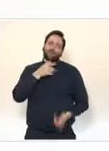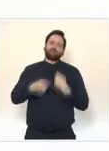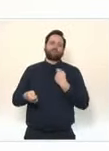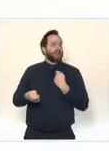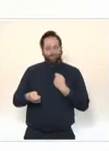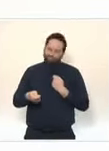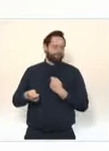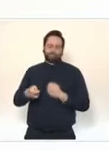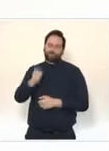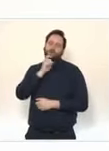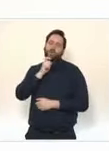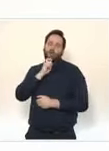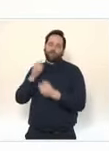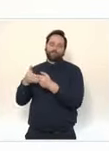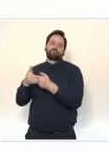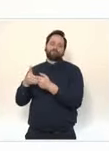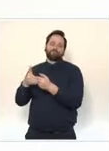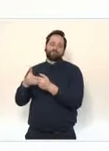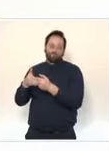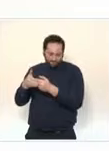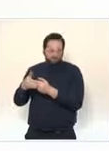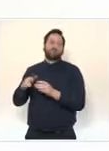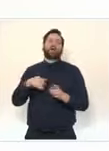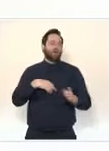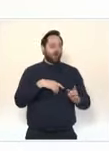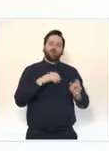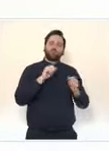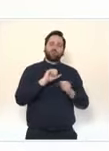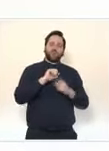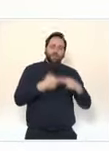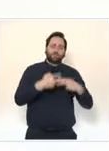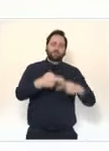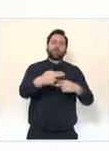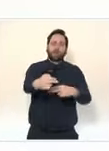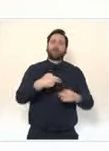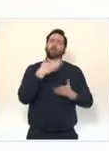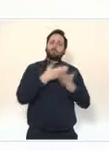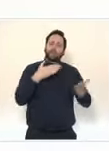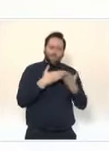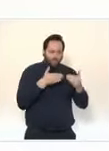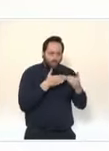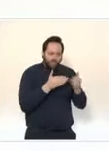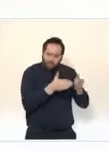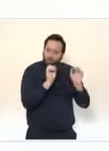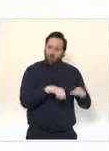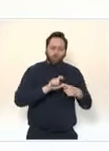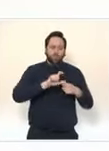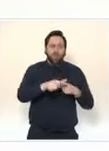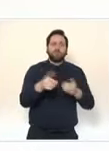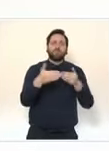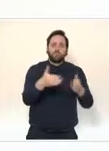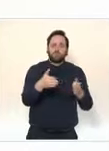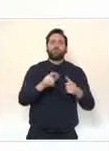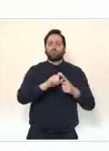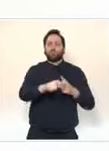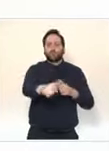étape ne pourra se faire que dans des conditions strictes qui s'assoupliront avec le temps d'ici le début de l